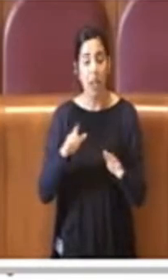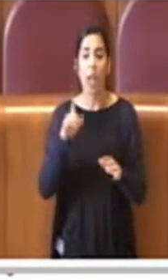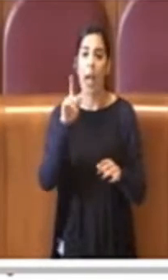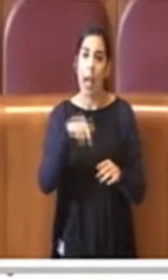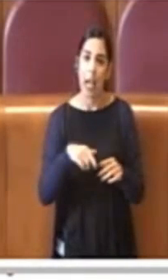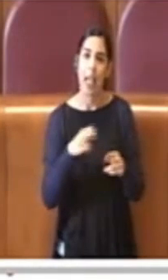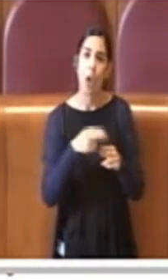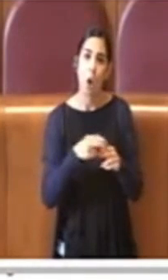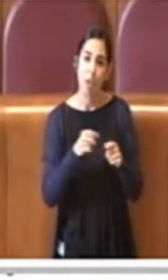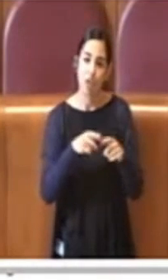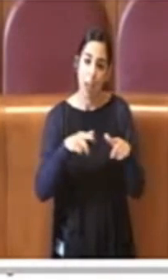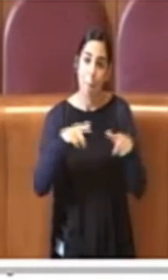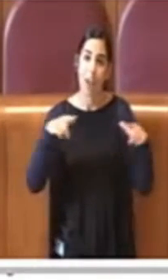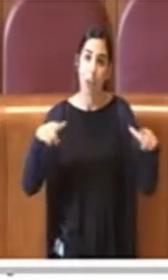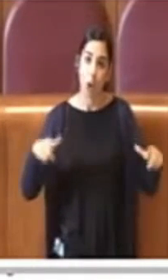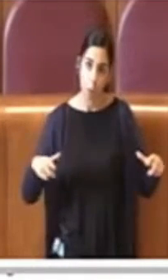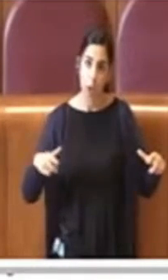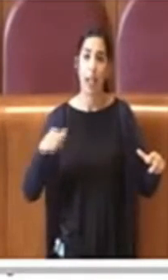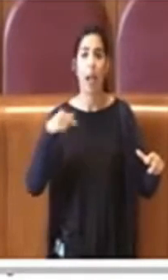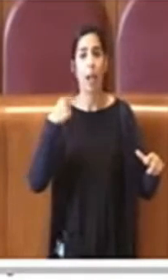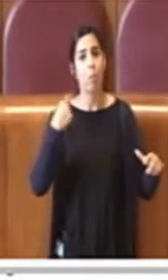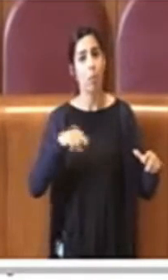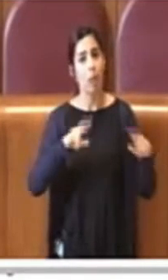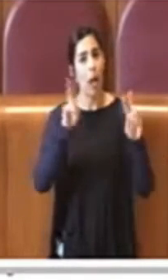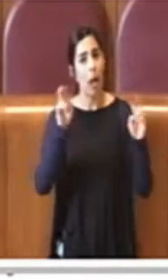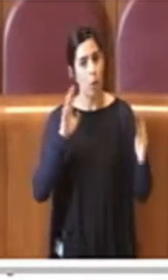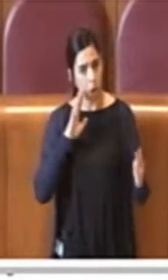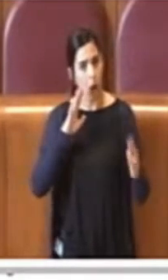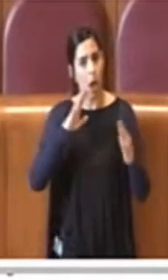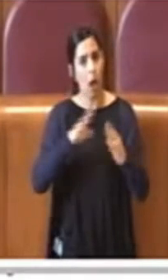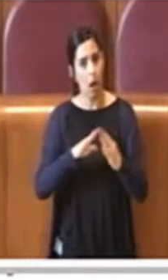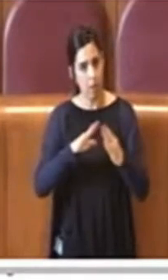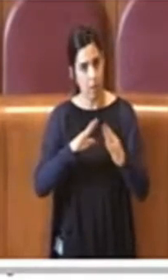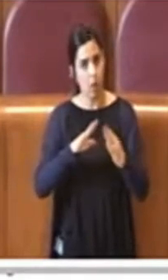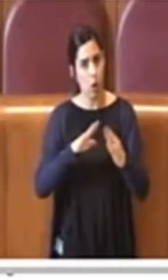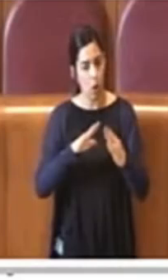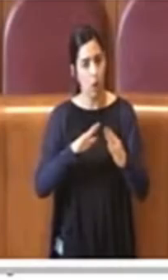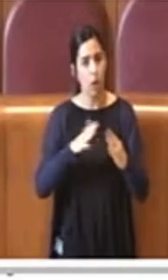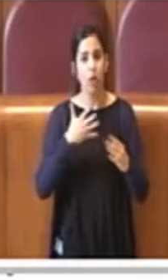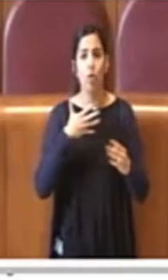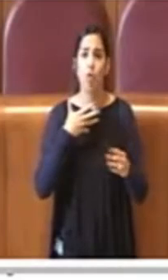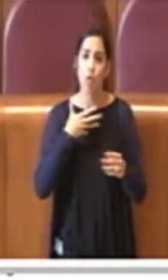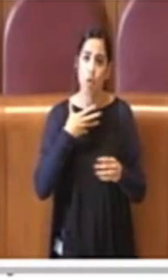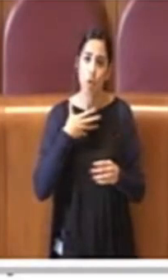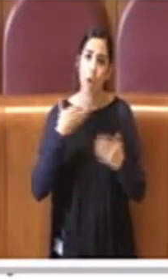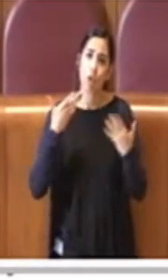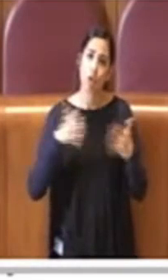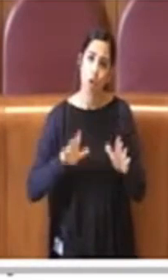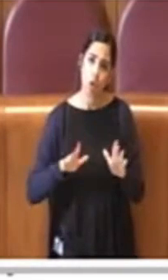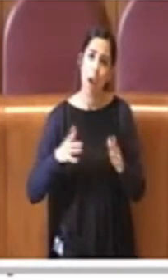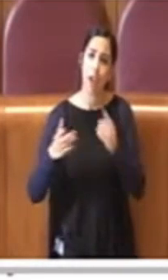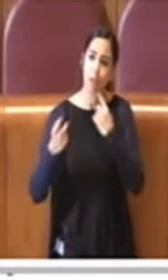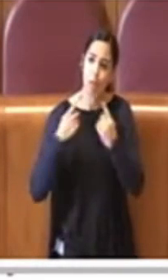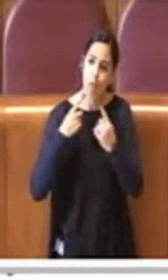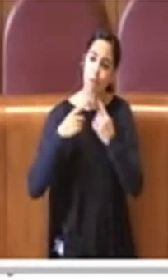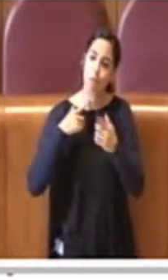affrontando il tema in un rapporto che già è in atto con l